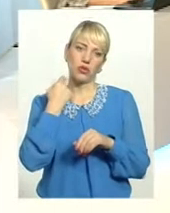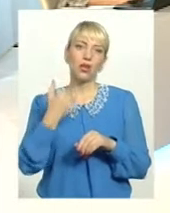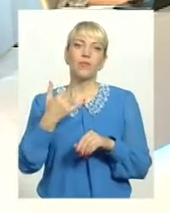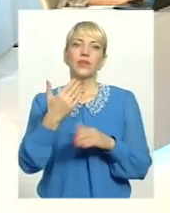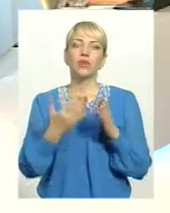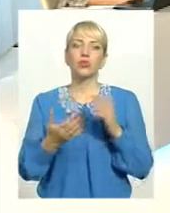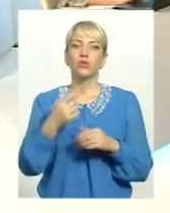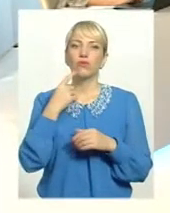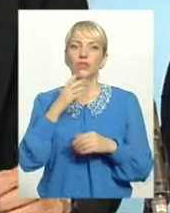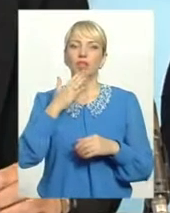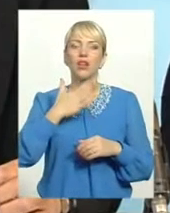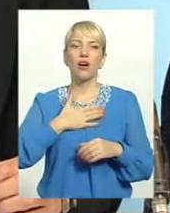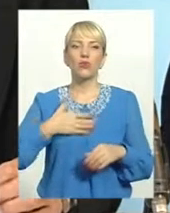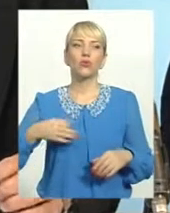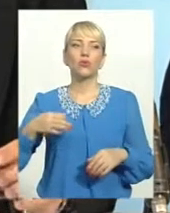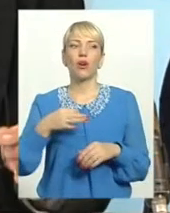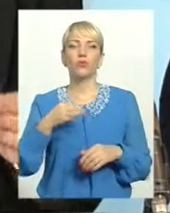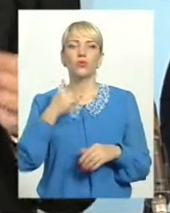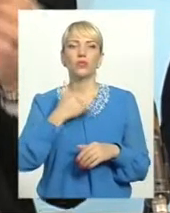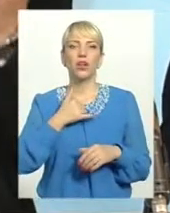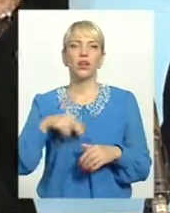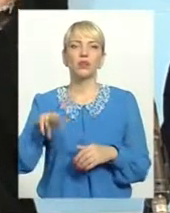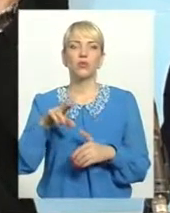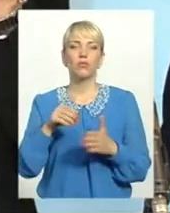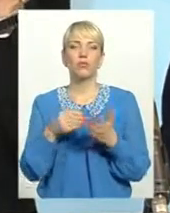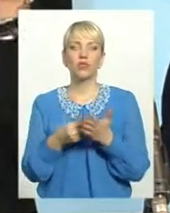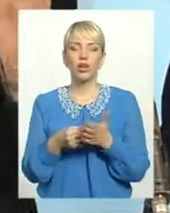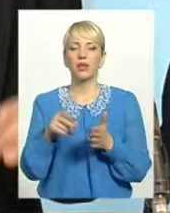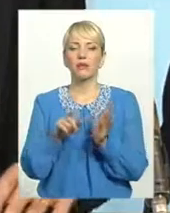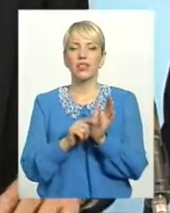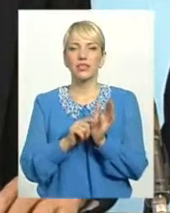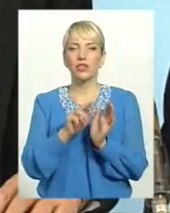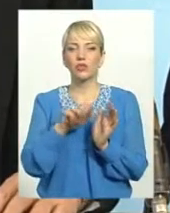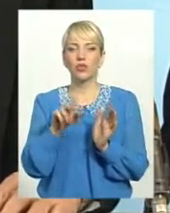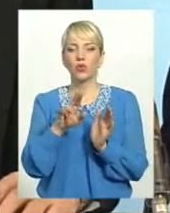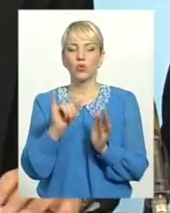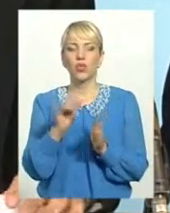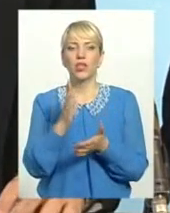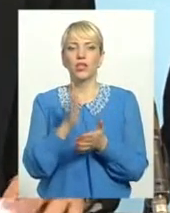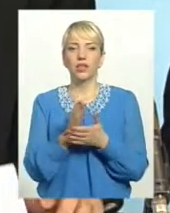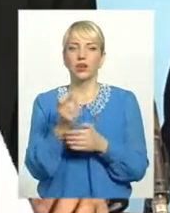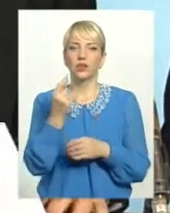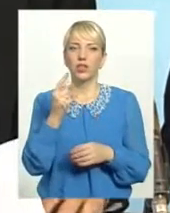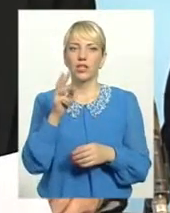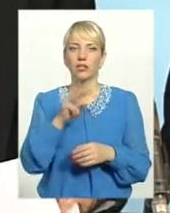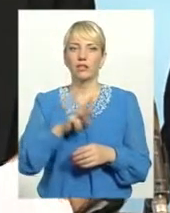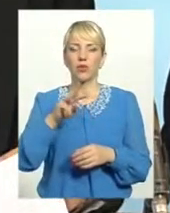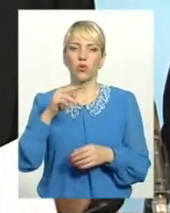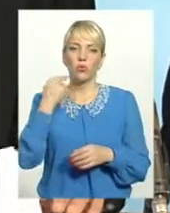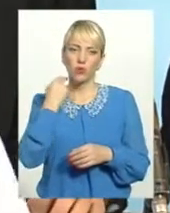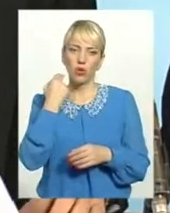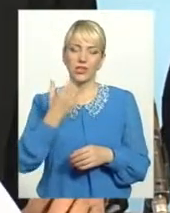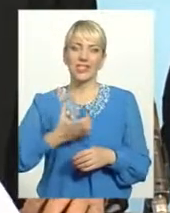область, то у нас до бюджету пенсійного фонду на сьогоднішній день є 11 мільйонів боргу